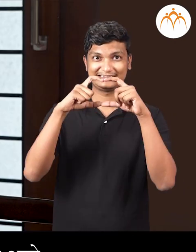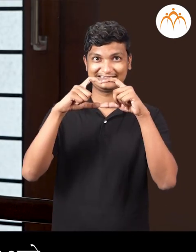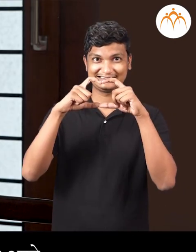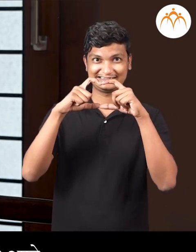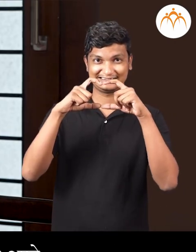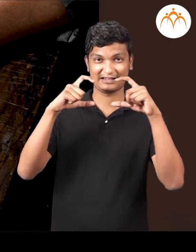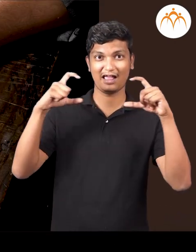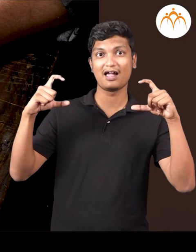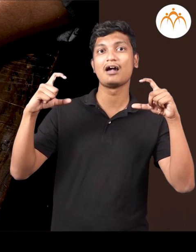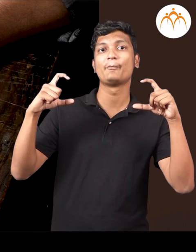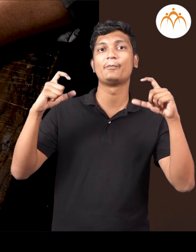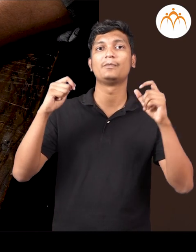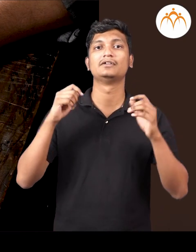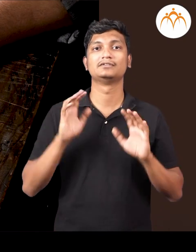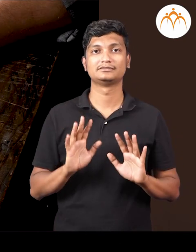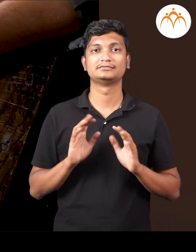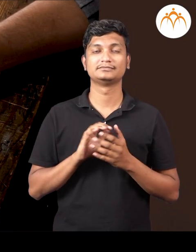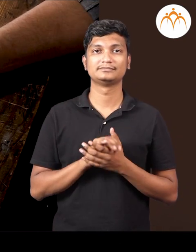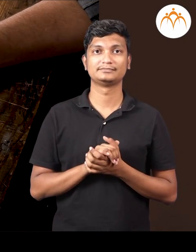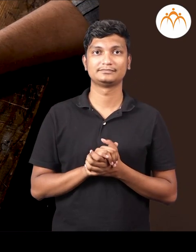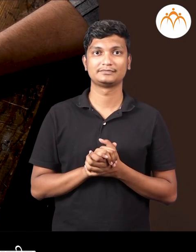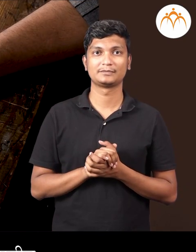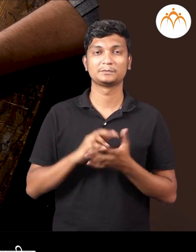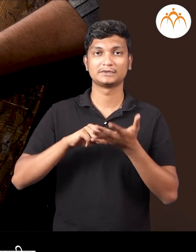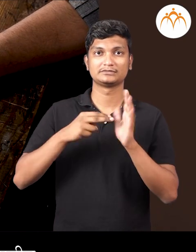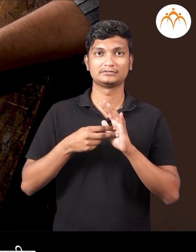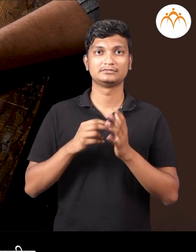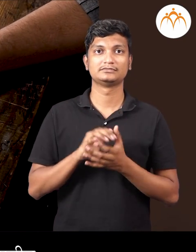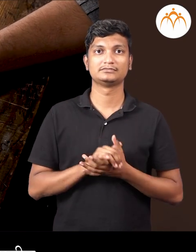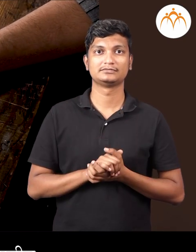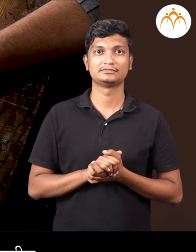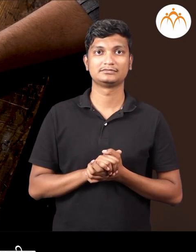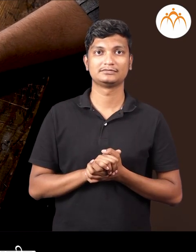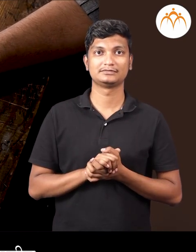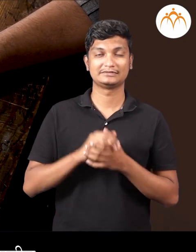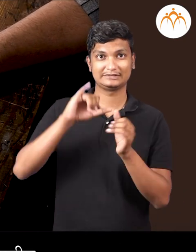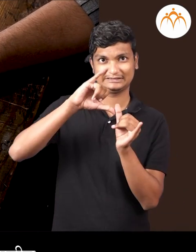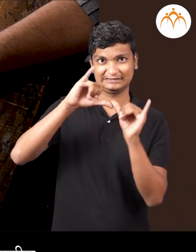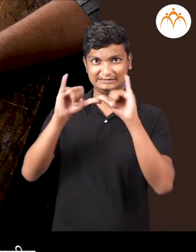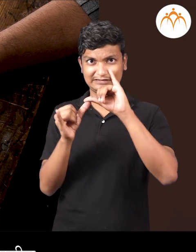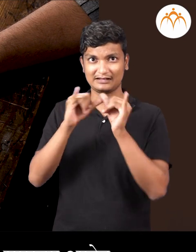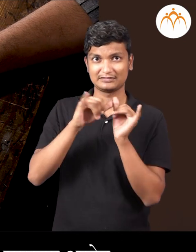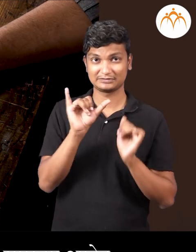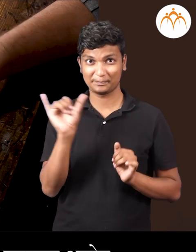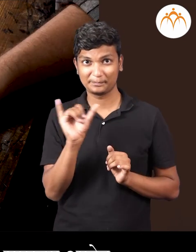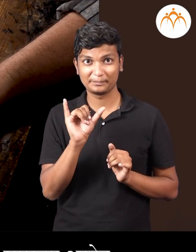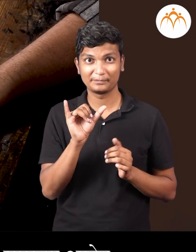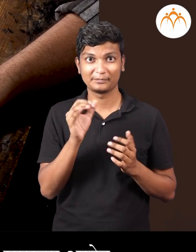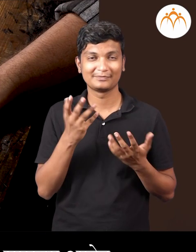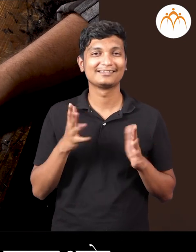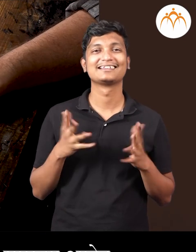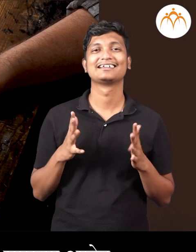लामबट वाट्टो है, बरोबर, मंजे, सगलया बाजू सारख्या ना हित, पन